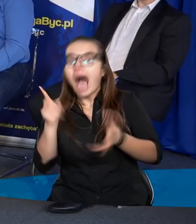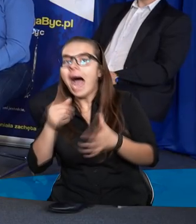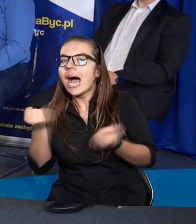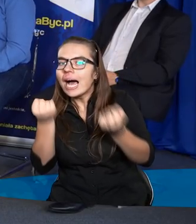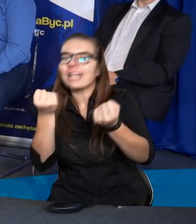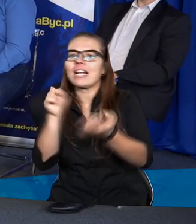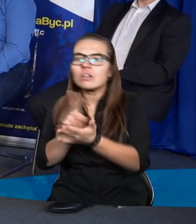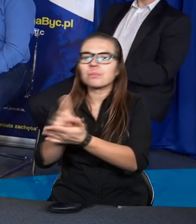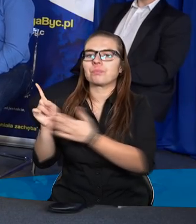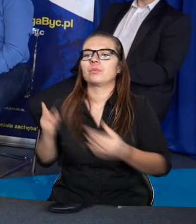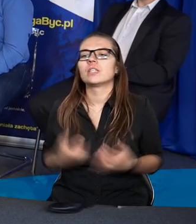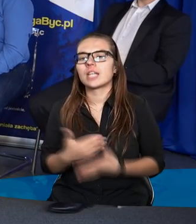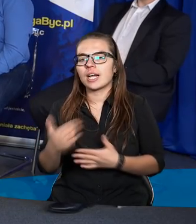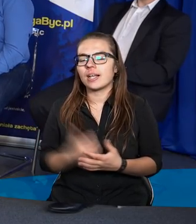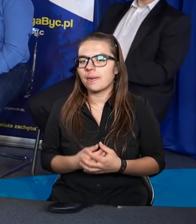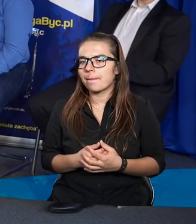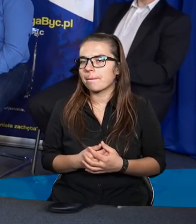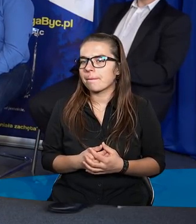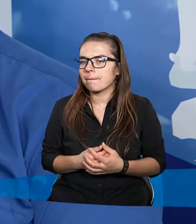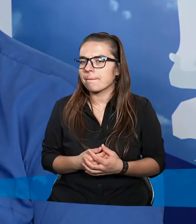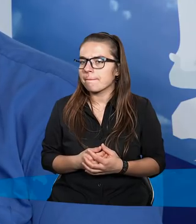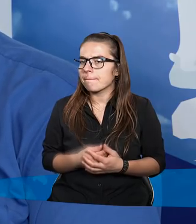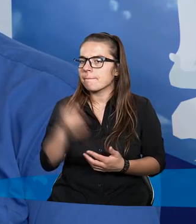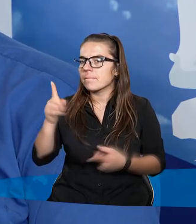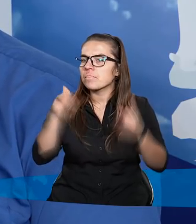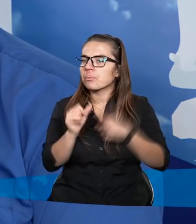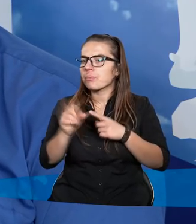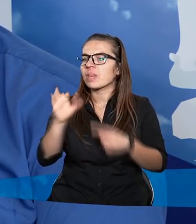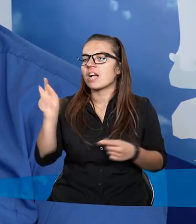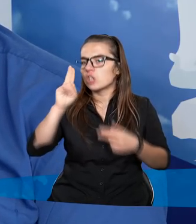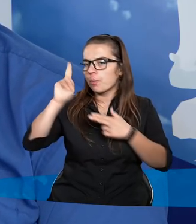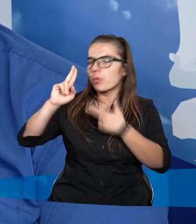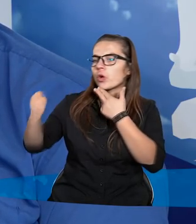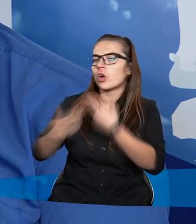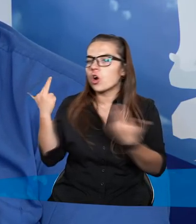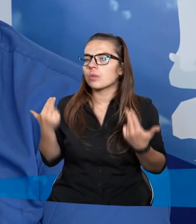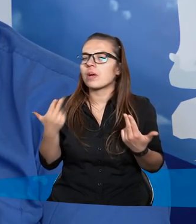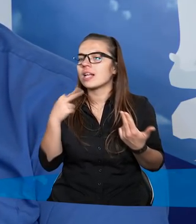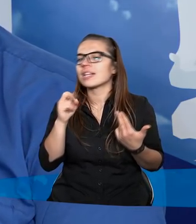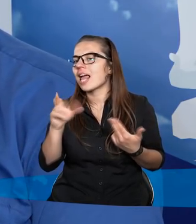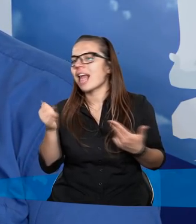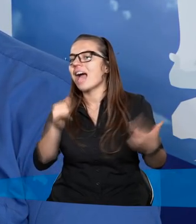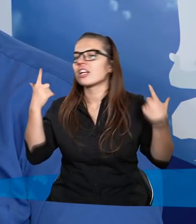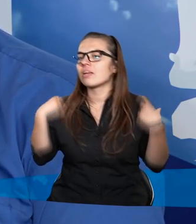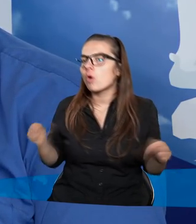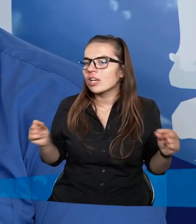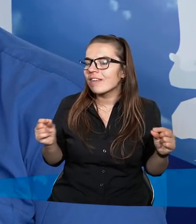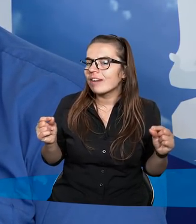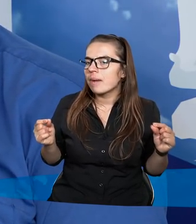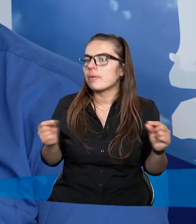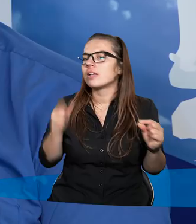mandat zaufania. Czy jeszcze jakieś inne mamy opcje, oprócz czekania? Czasem jest tak, że Bóg odpowiada nie tak, jak się spodziewamy.